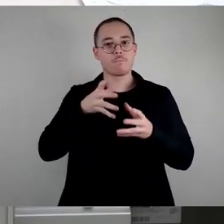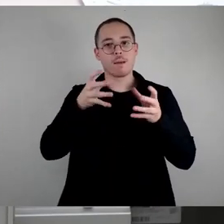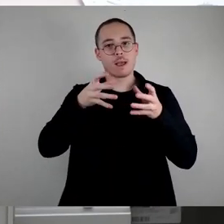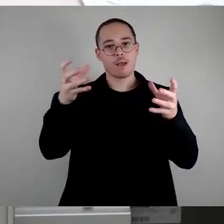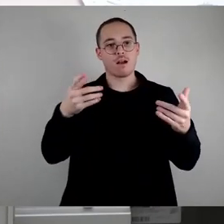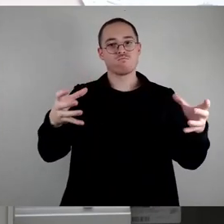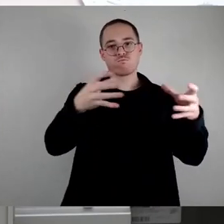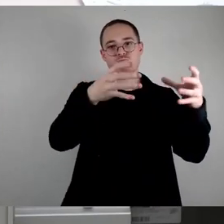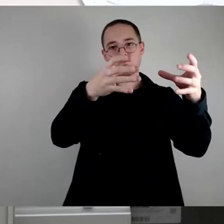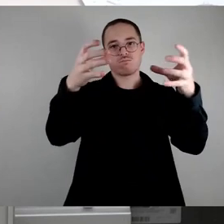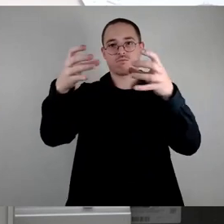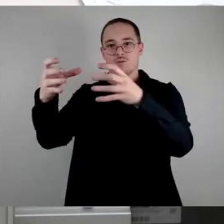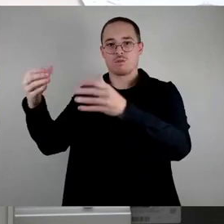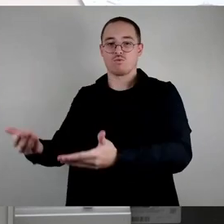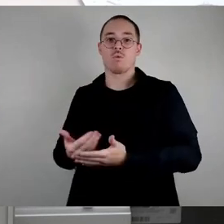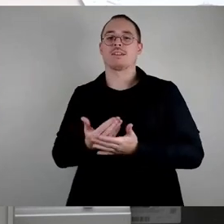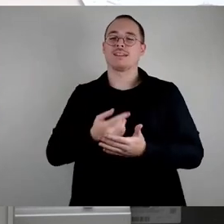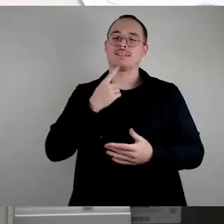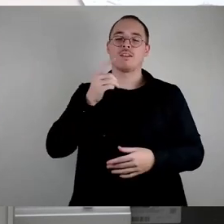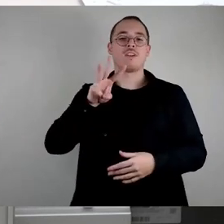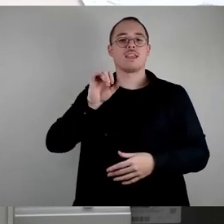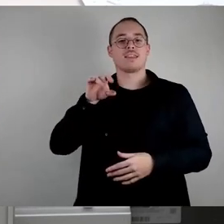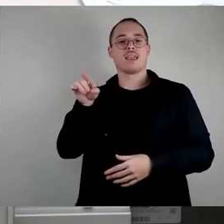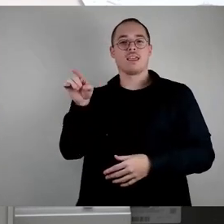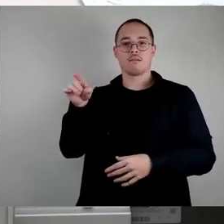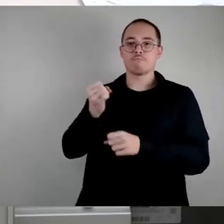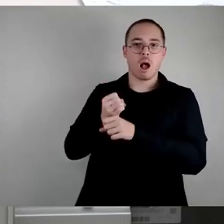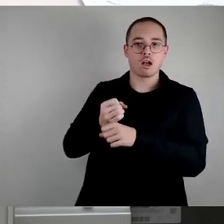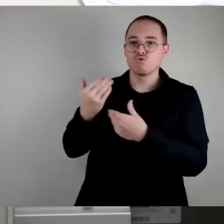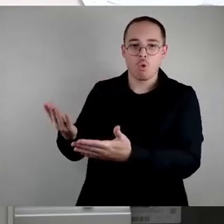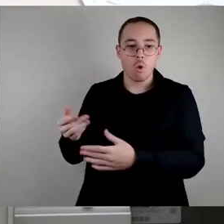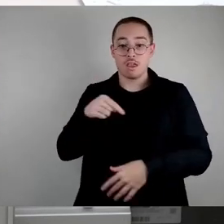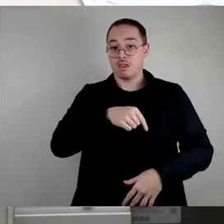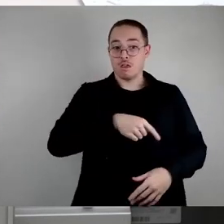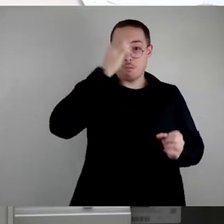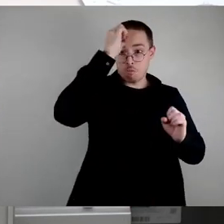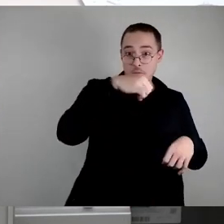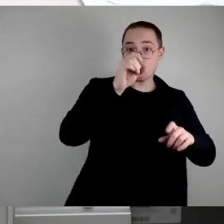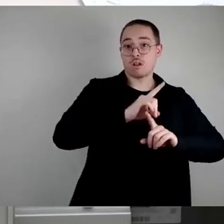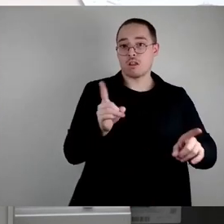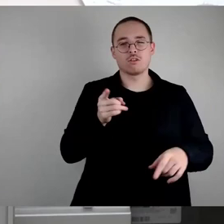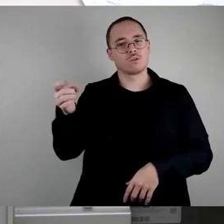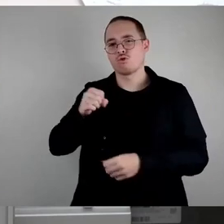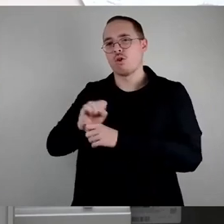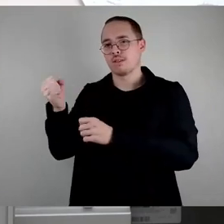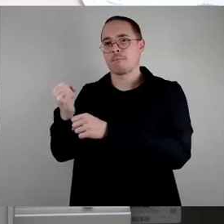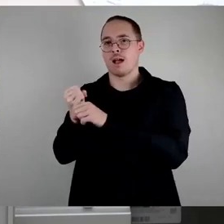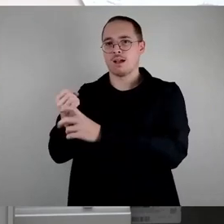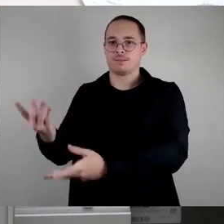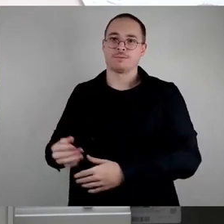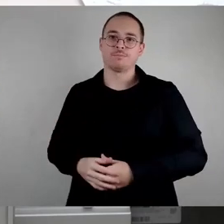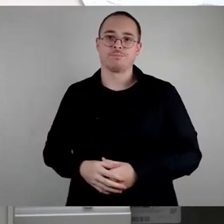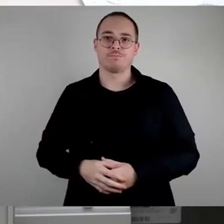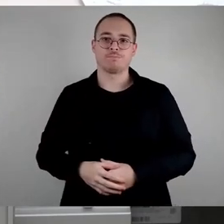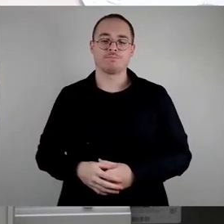der Schluss, den ich ziehe. Die WED wird es am Schluss bei denen, die das wollen, sowieso anerkennen, auch machen. Insofern ist auch der Antrag der